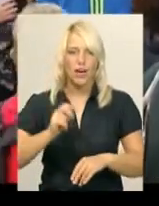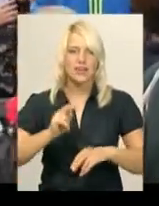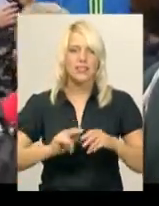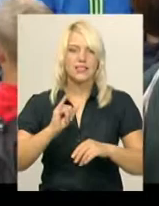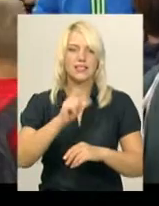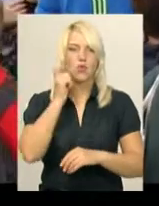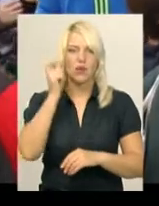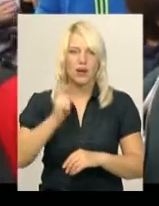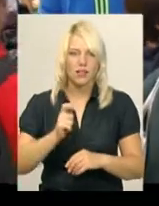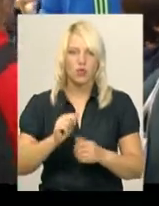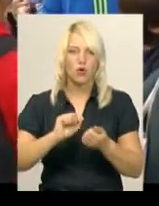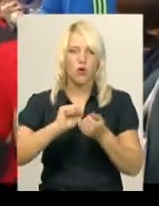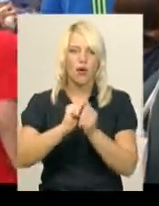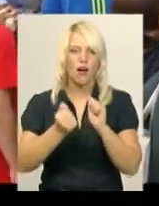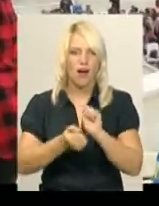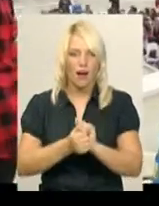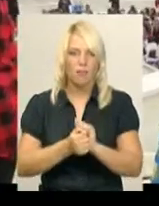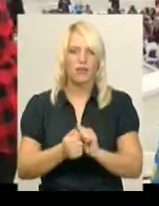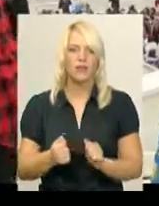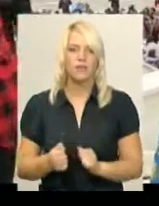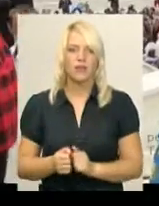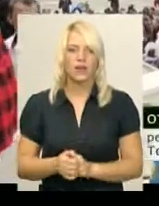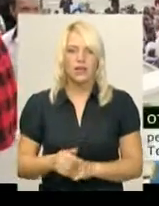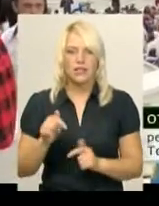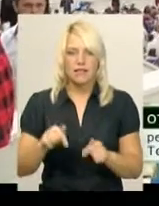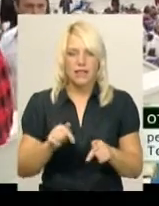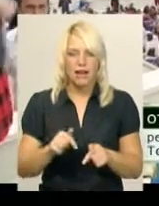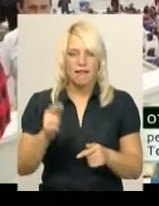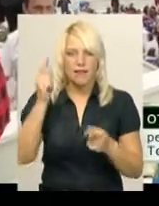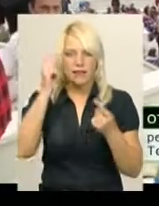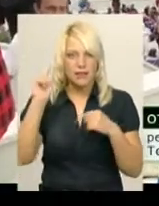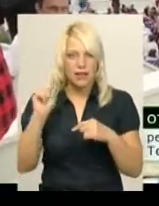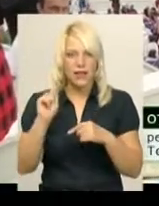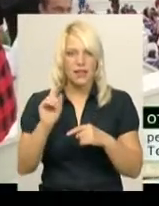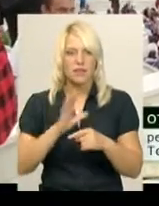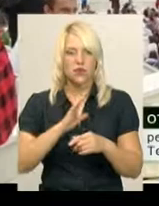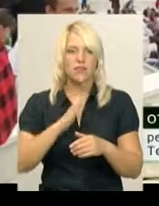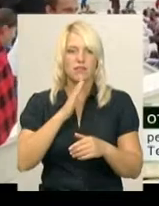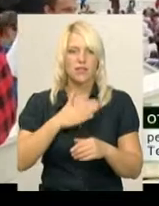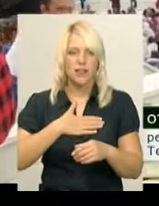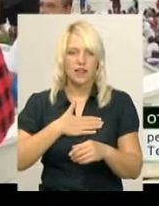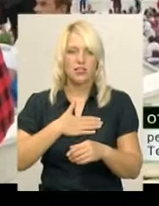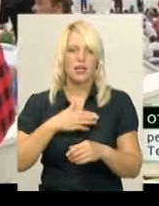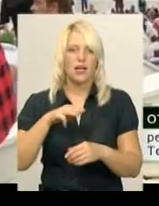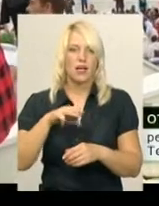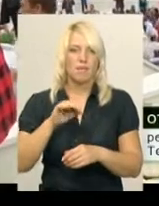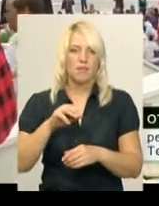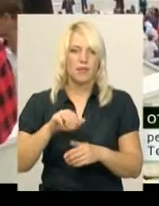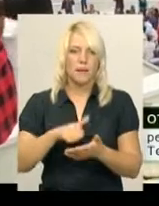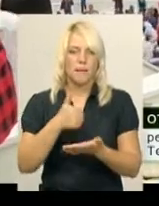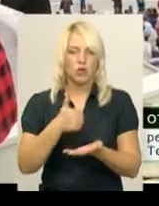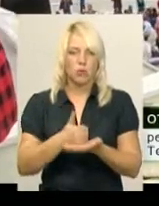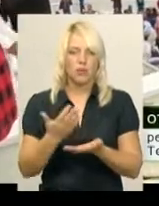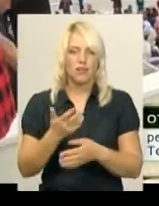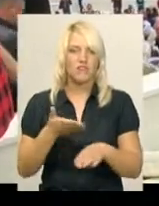травертину з Бережанщини. Спочатку ця ідея прийшла до нашого метропи та керіва Василія Семенюка, який відвідував